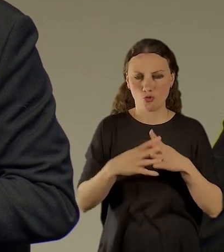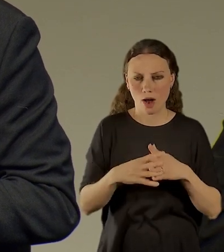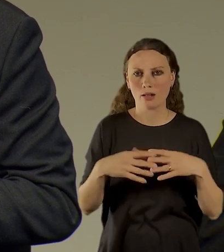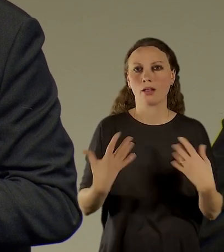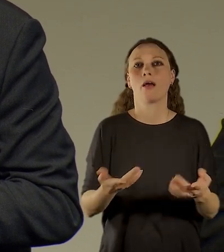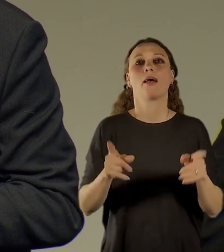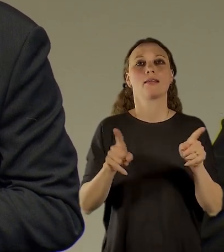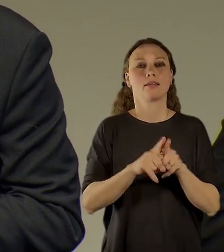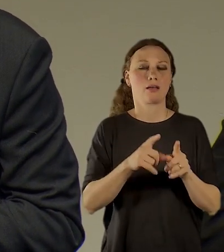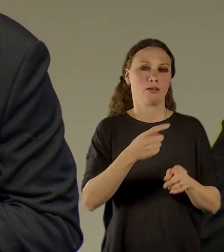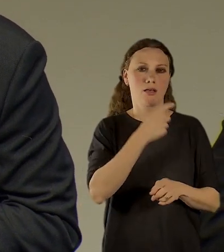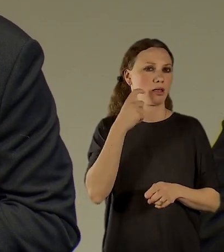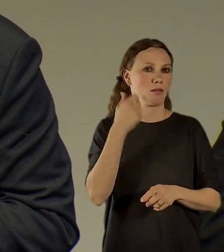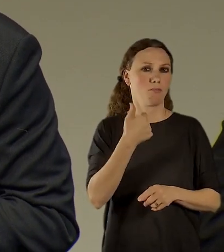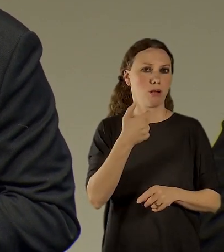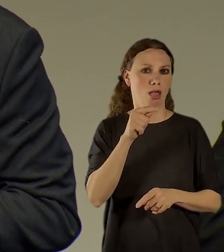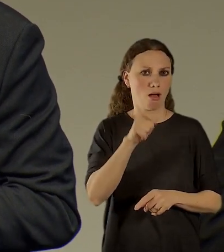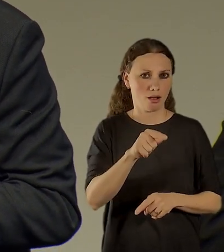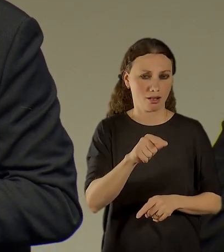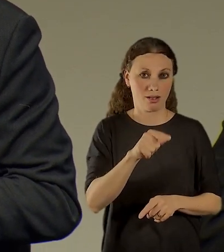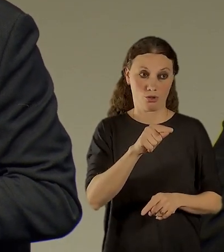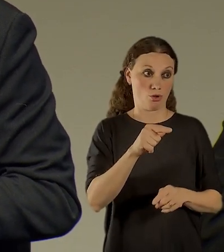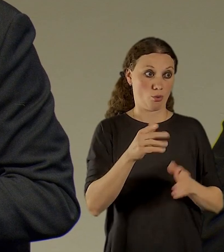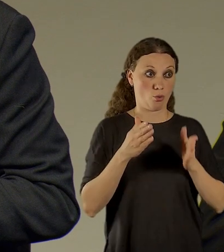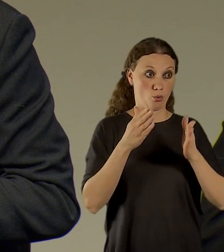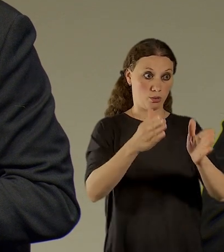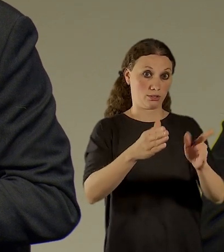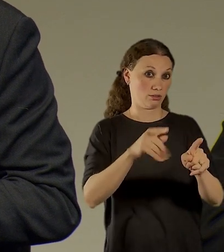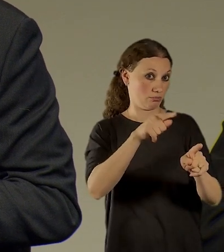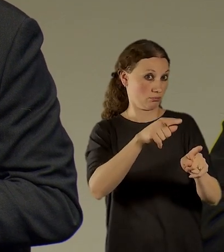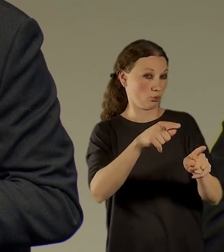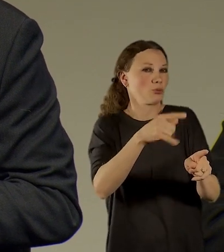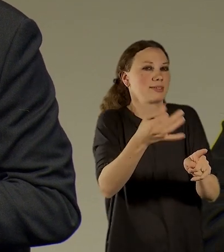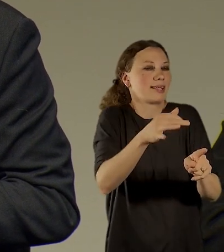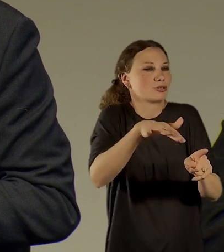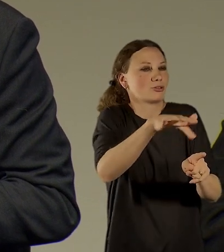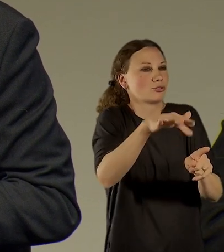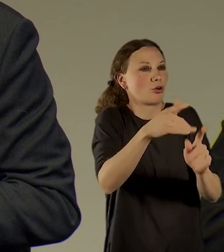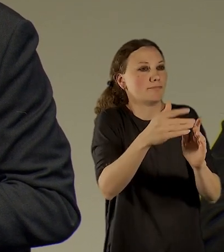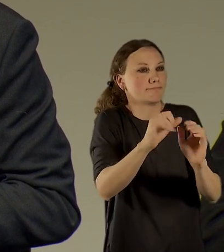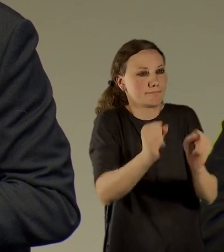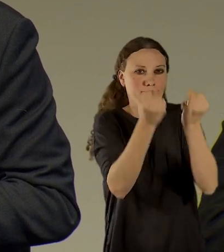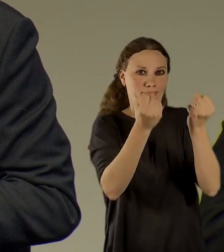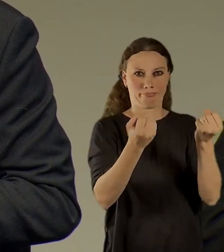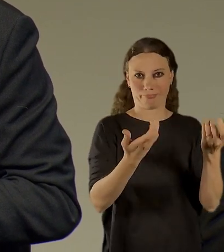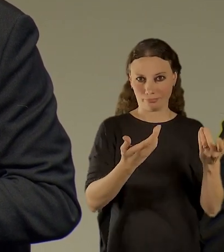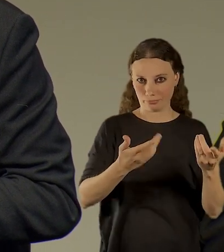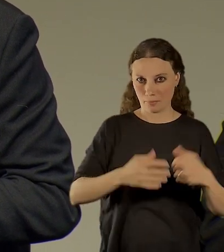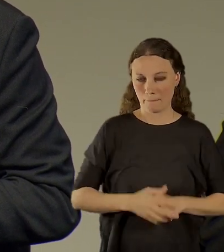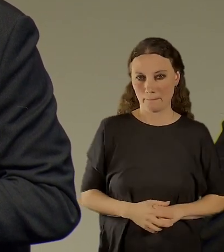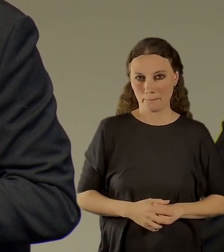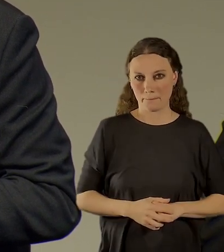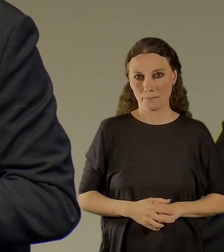je naprosto nevhodné pro expozice atd., ale jako nějaké místo kulturní atd. může fungovat.